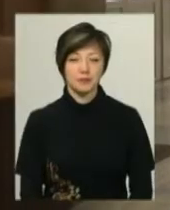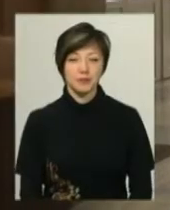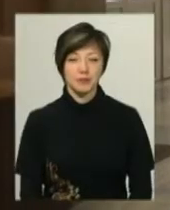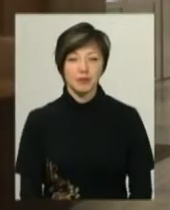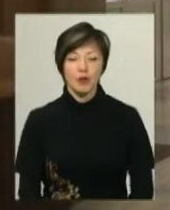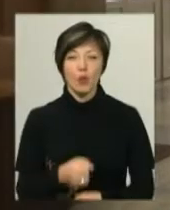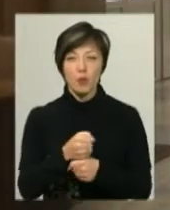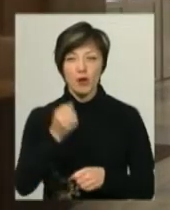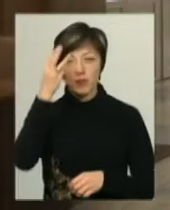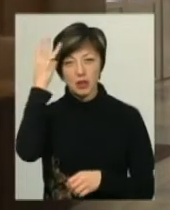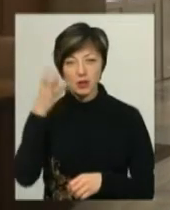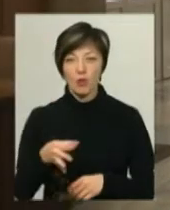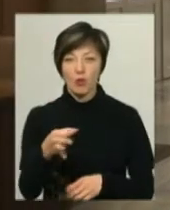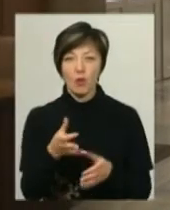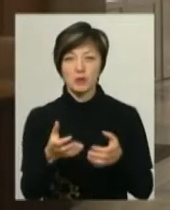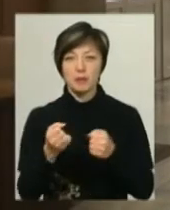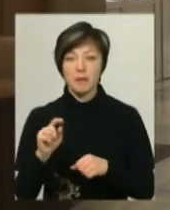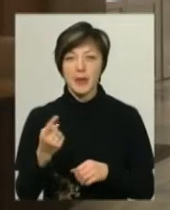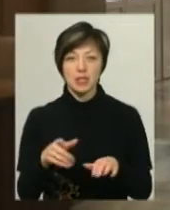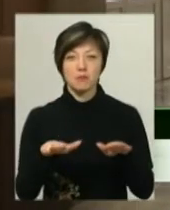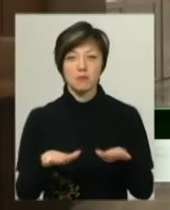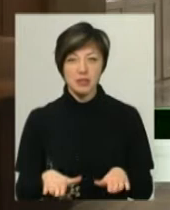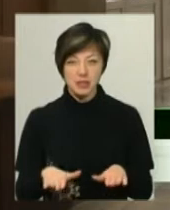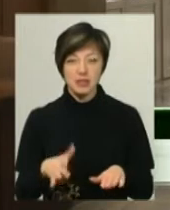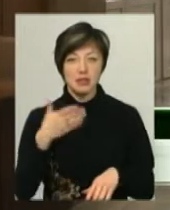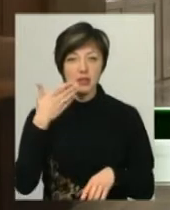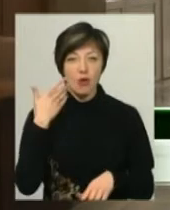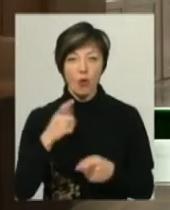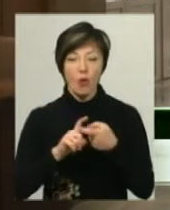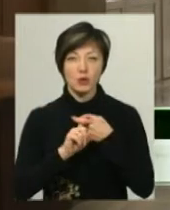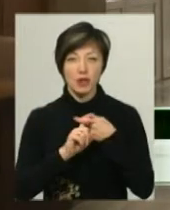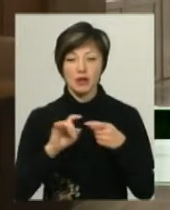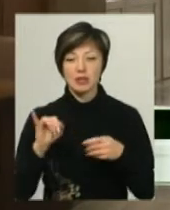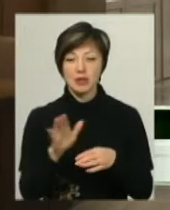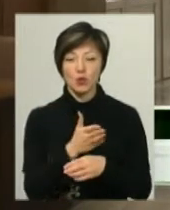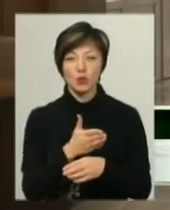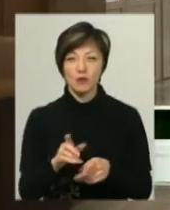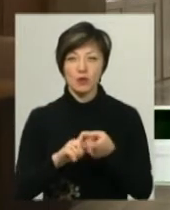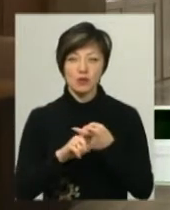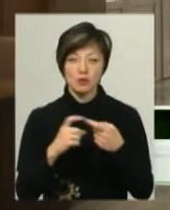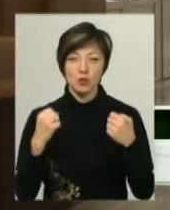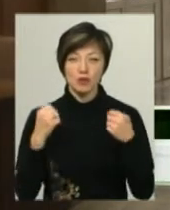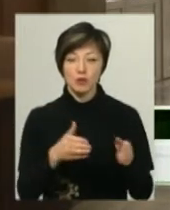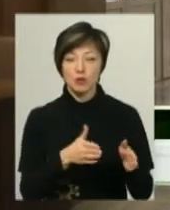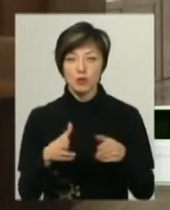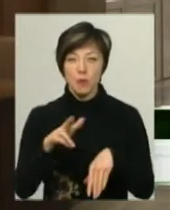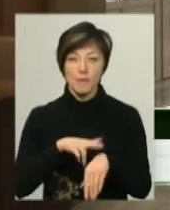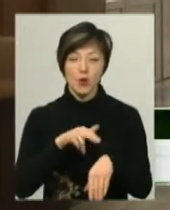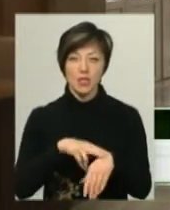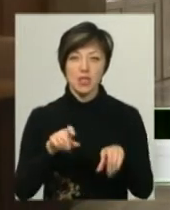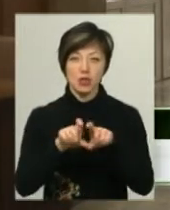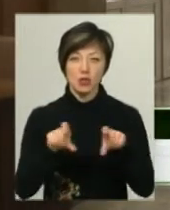Кубок Хмельницької області отримала перше місце з легкого контакту та з дозованого контакту спортивно-підготовча поліцейська